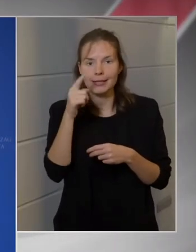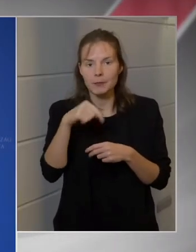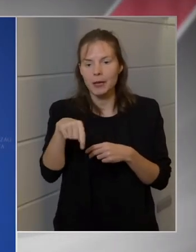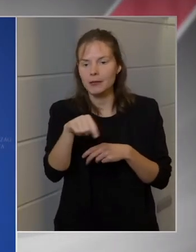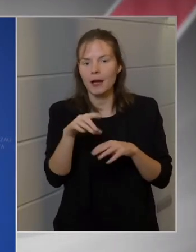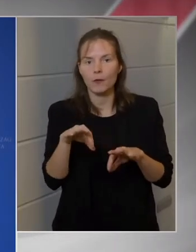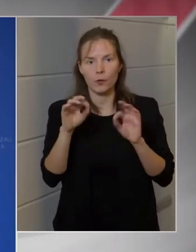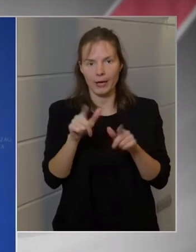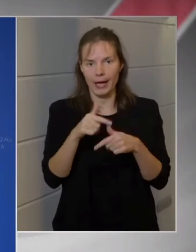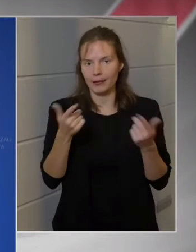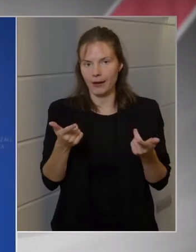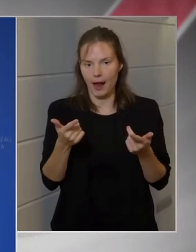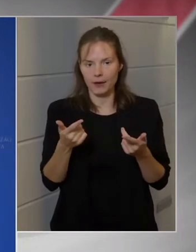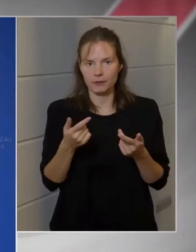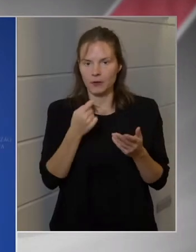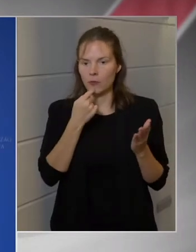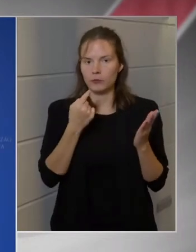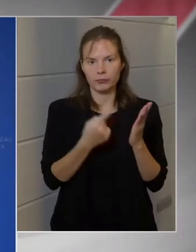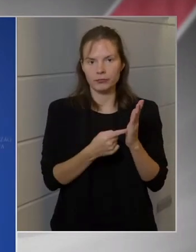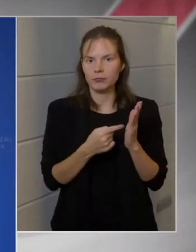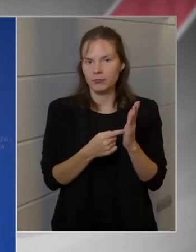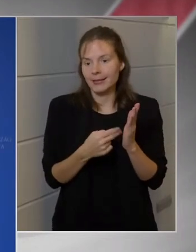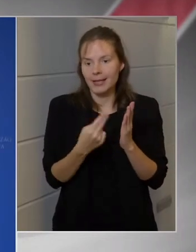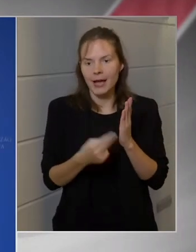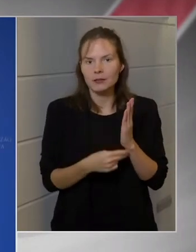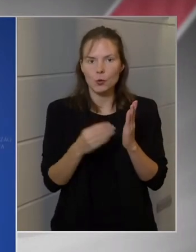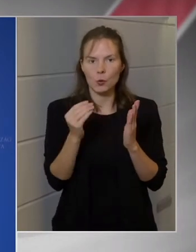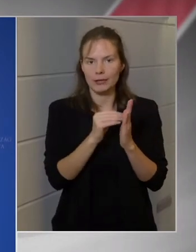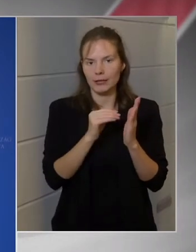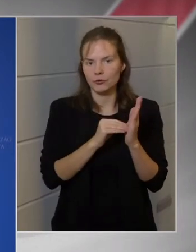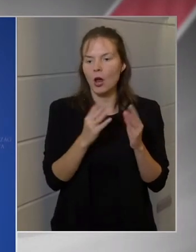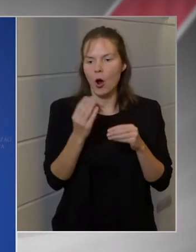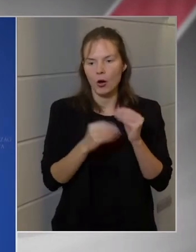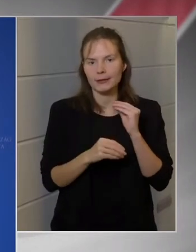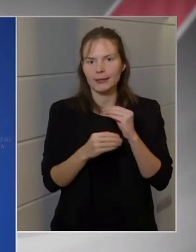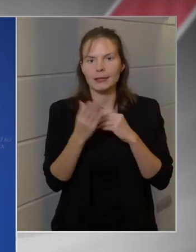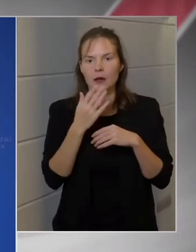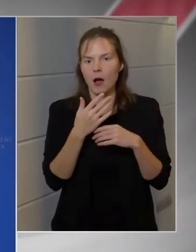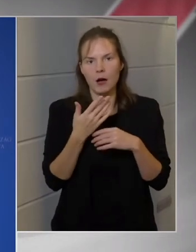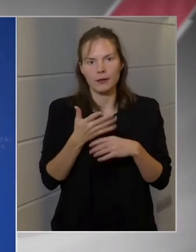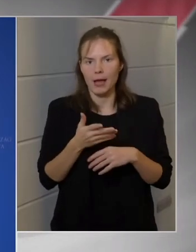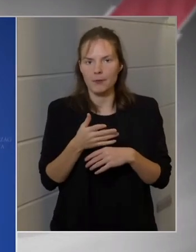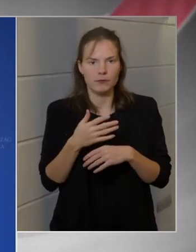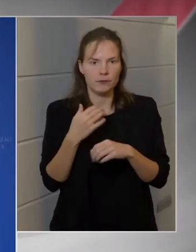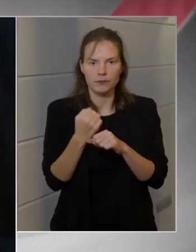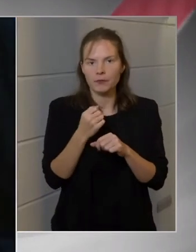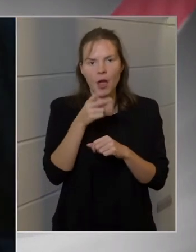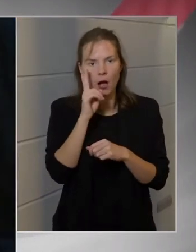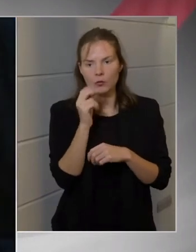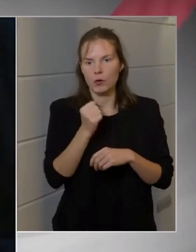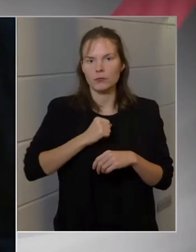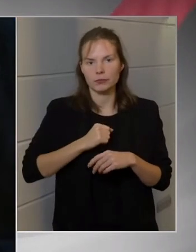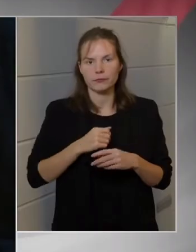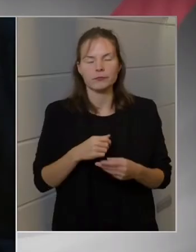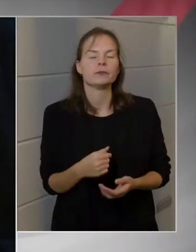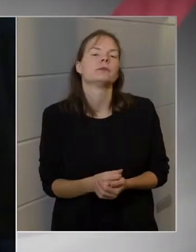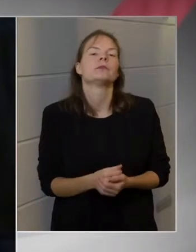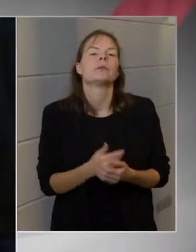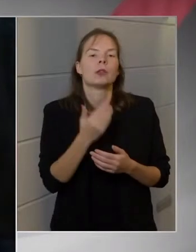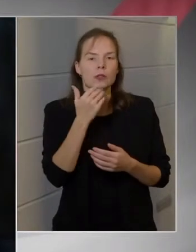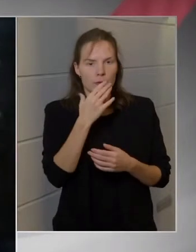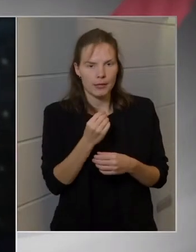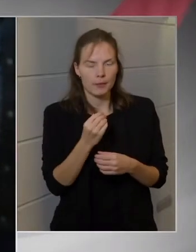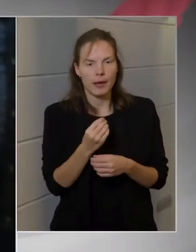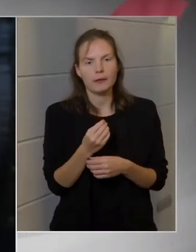az a szerződésben rögzített, tehát ez megsértése a bizottság függetlenségére vonatkozó előírásnak. Köszönöm szépen. A Covid-dal kapcsolatban